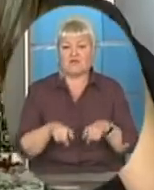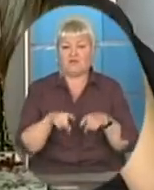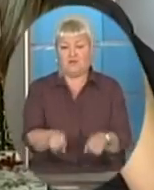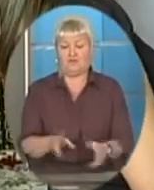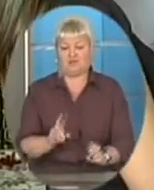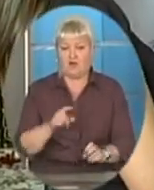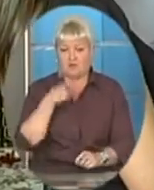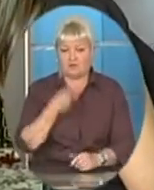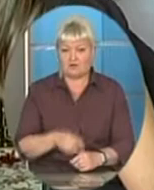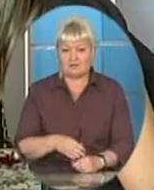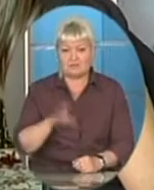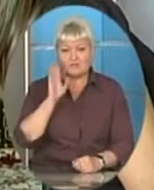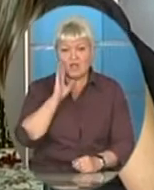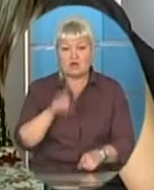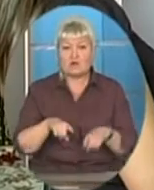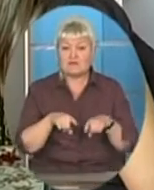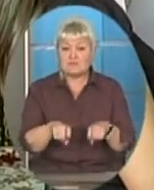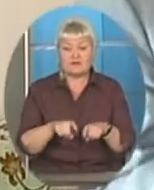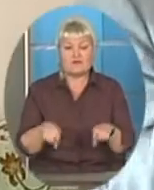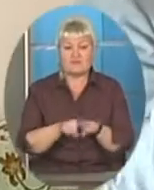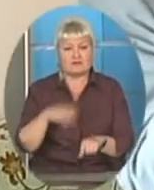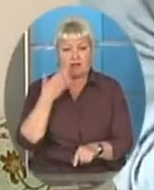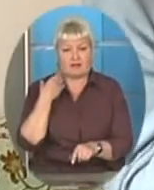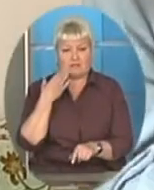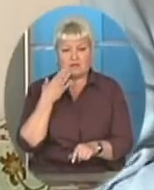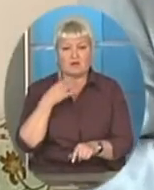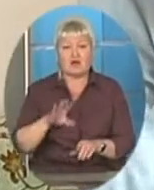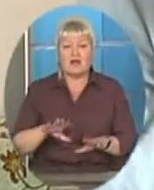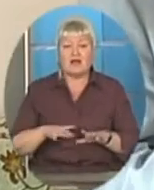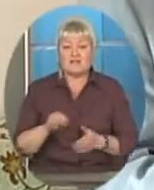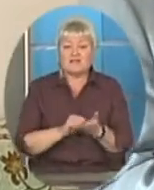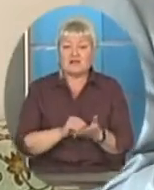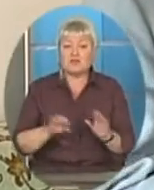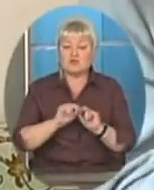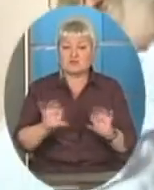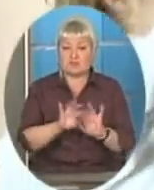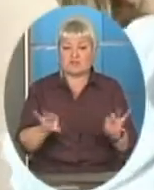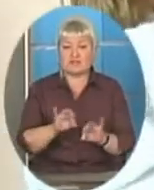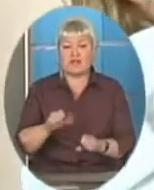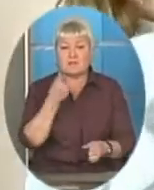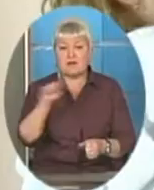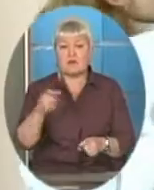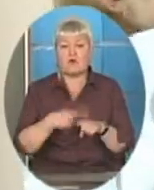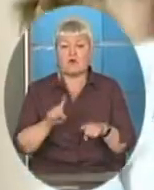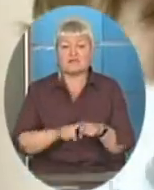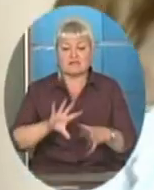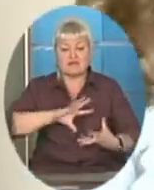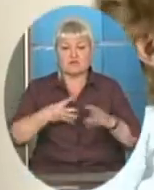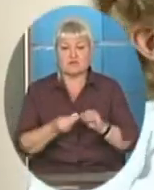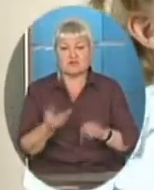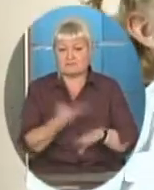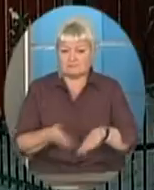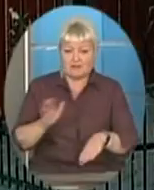говориться. Однак оце бігав-бігав не так легко дається. Тренер Романа розповідає, перемоги – це результат виснажливих та довгих